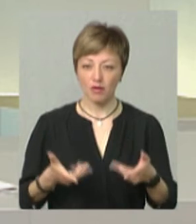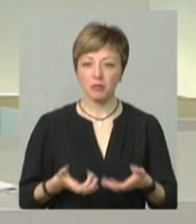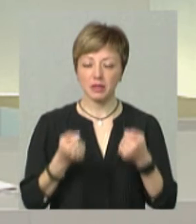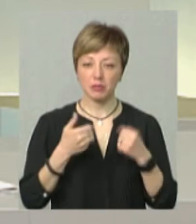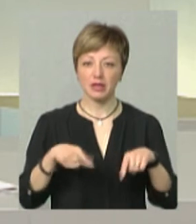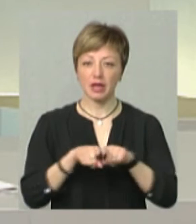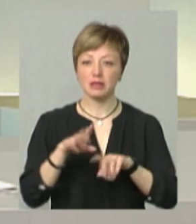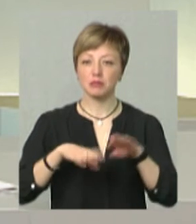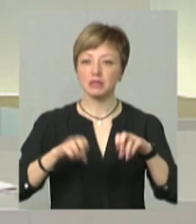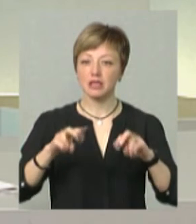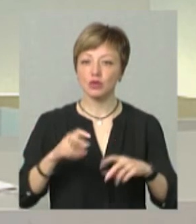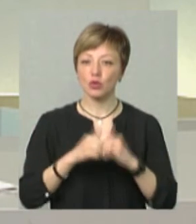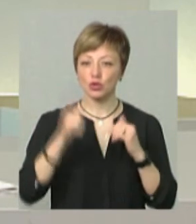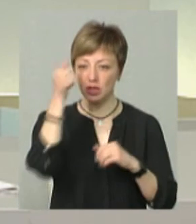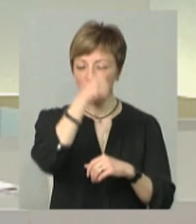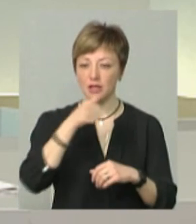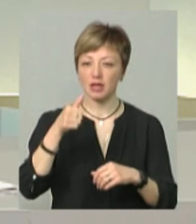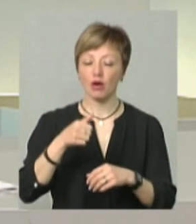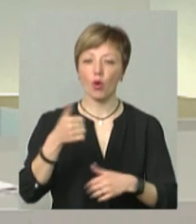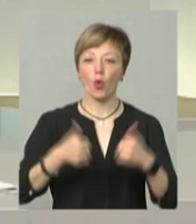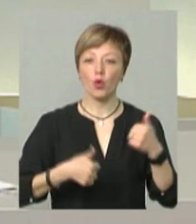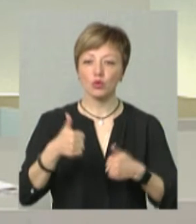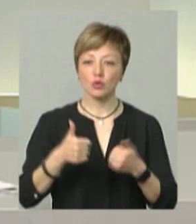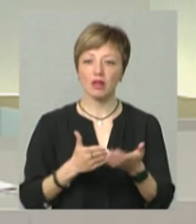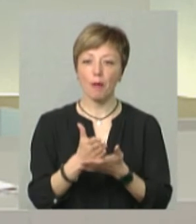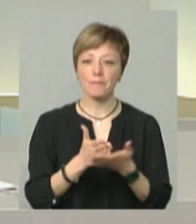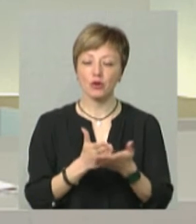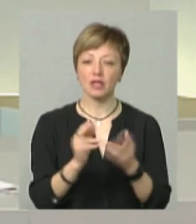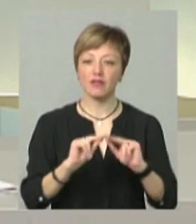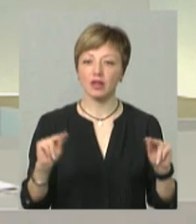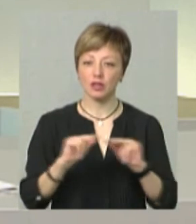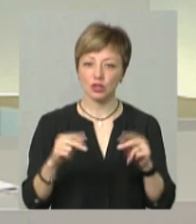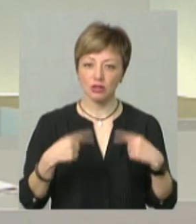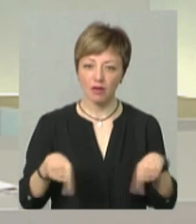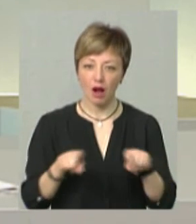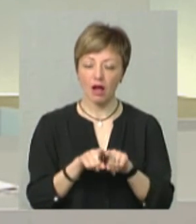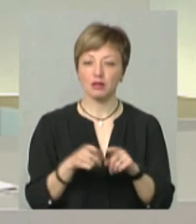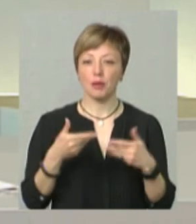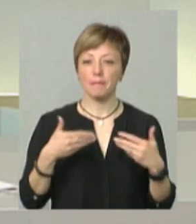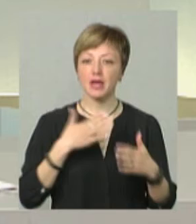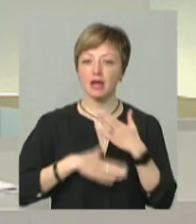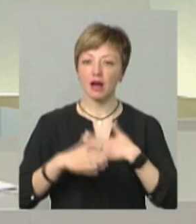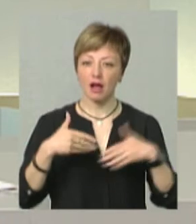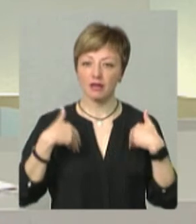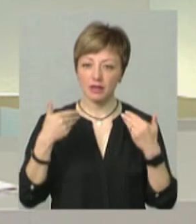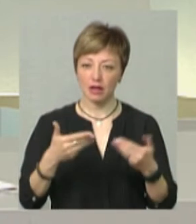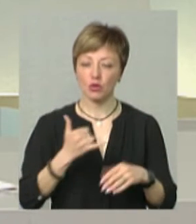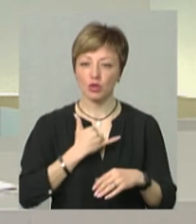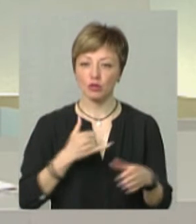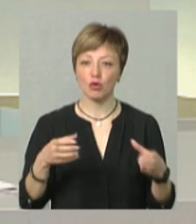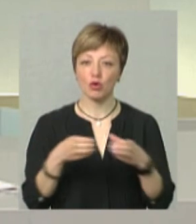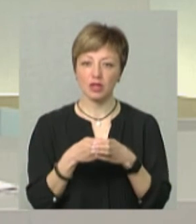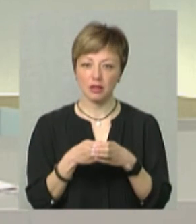кожен рік відбувається конкурс на посади викладачів кафедри. Ми раді будемо вітати в нашому